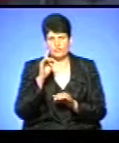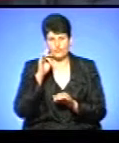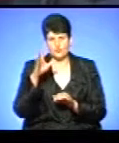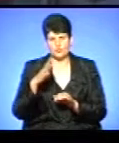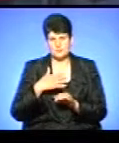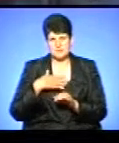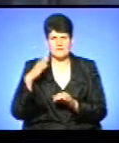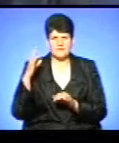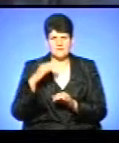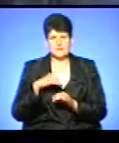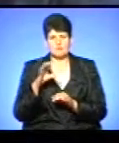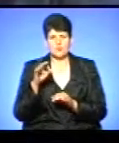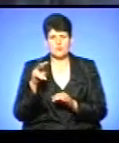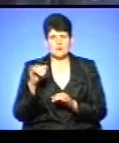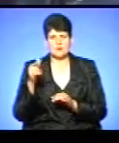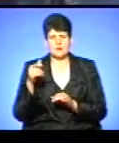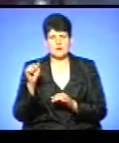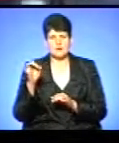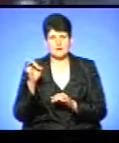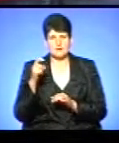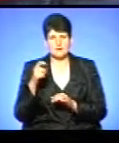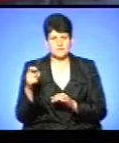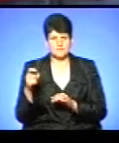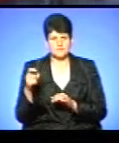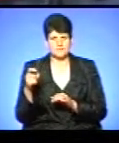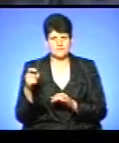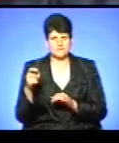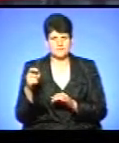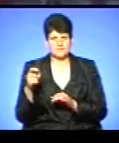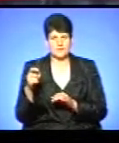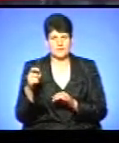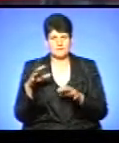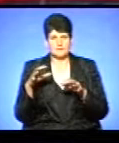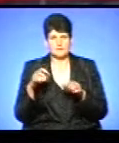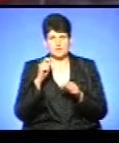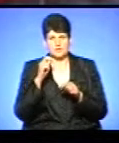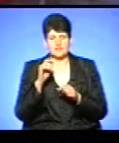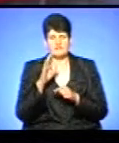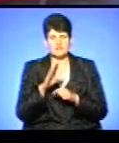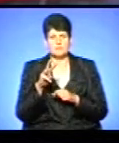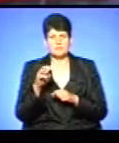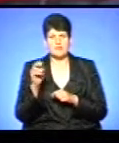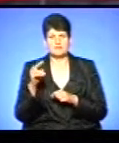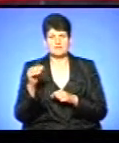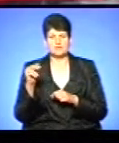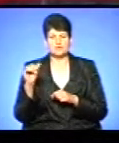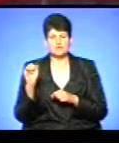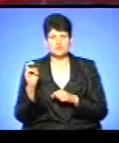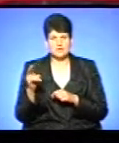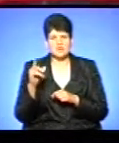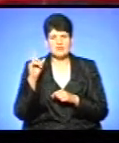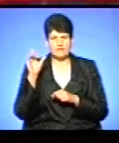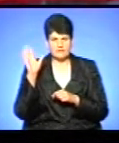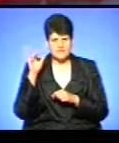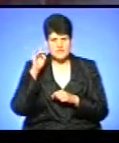нам всім олігарх, ціньовий владарь України Віктор Медведчук. Крім того, ми, напевно, всі